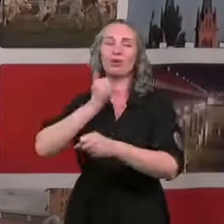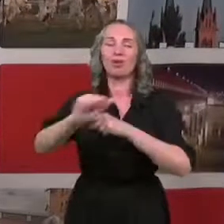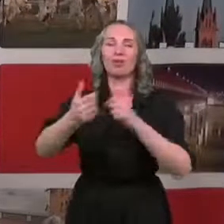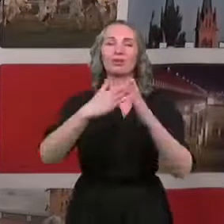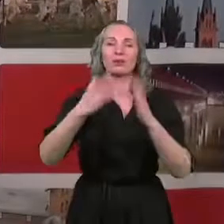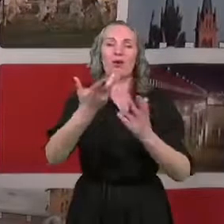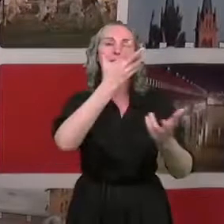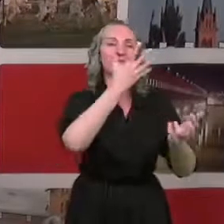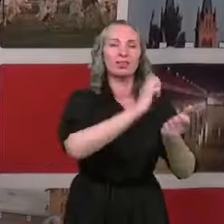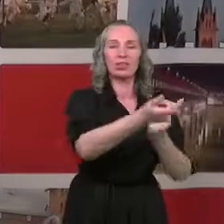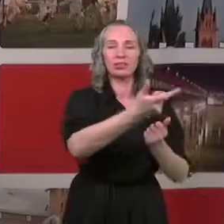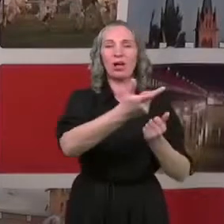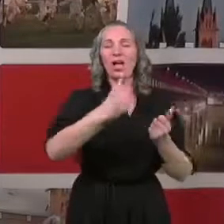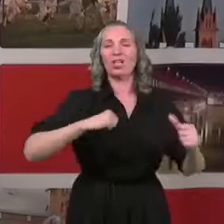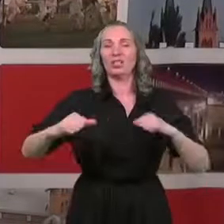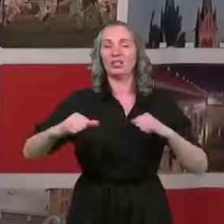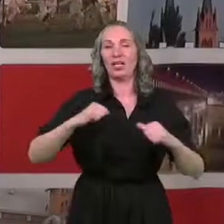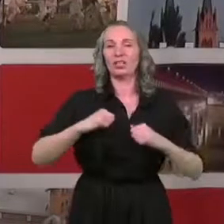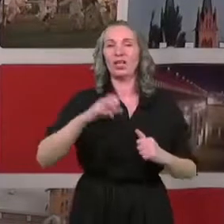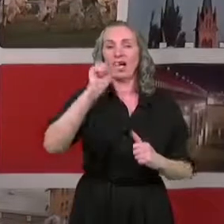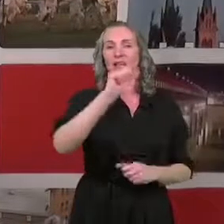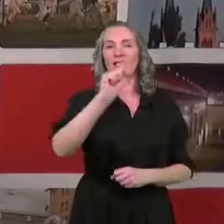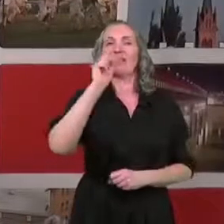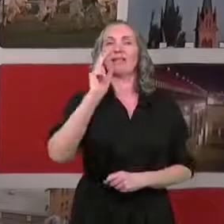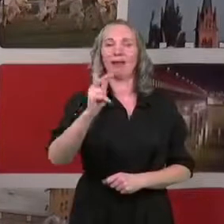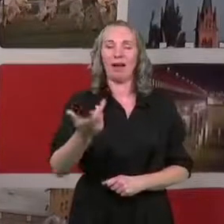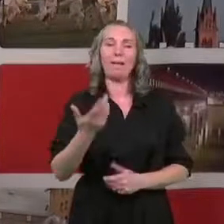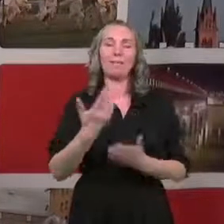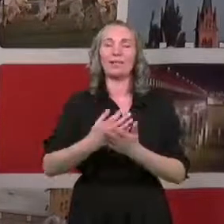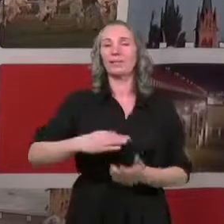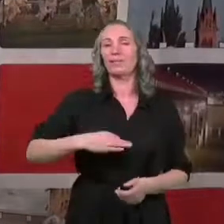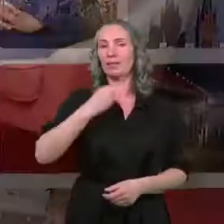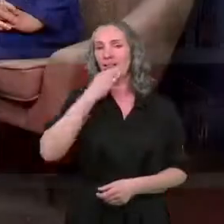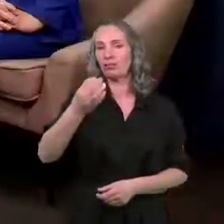niszczeją, a są zarządzane przez AZK? Oto pyta pan Janusz.